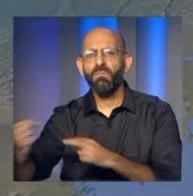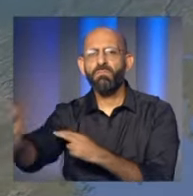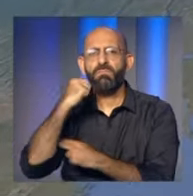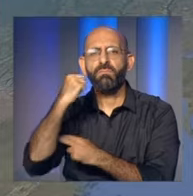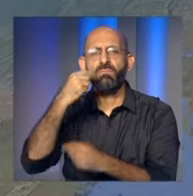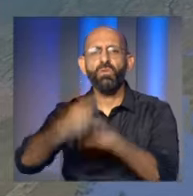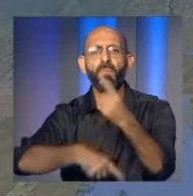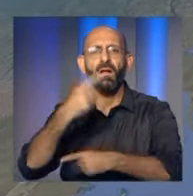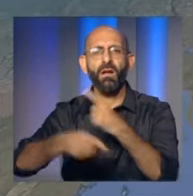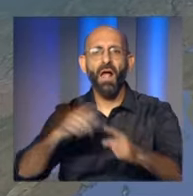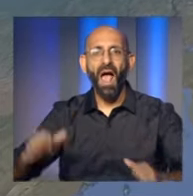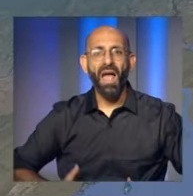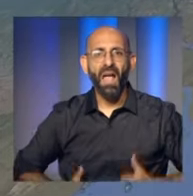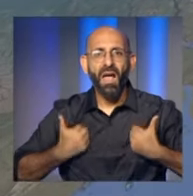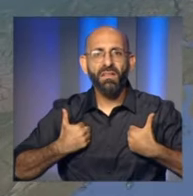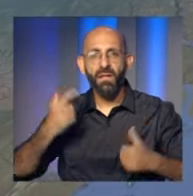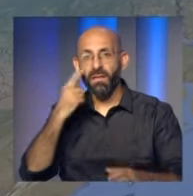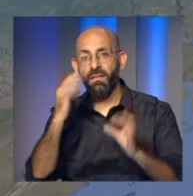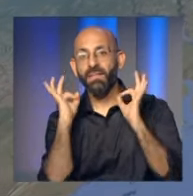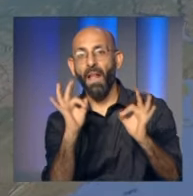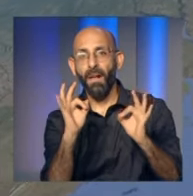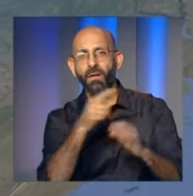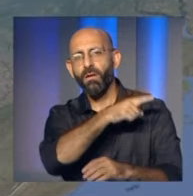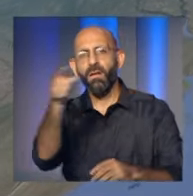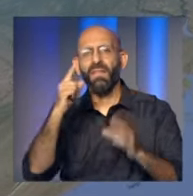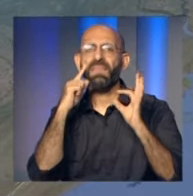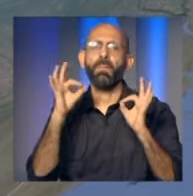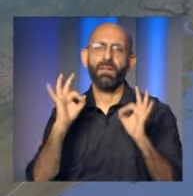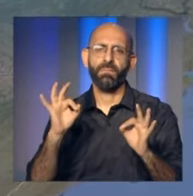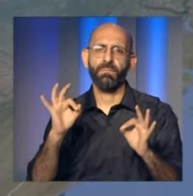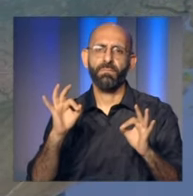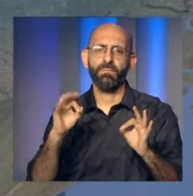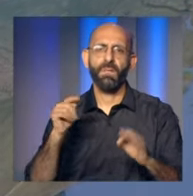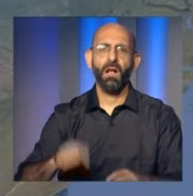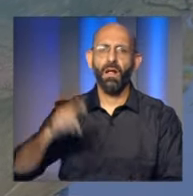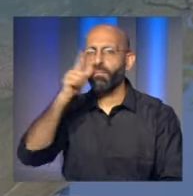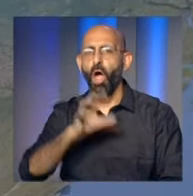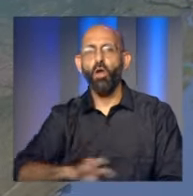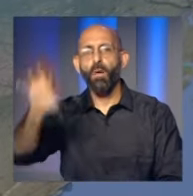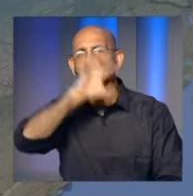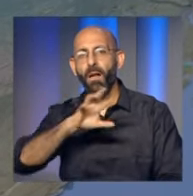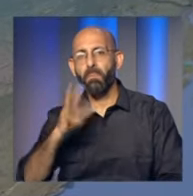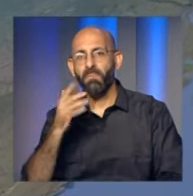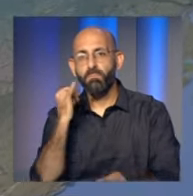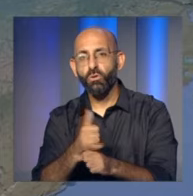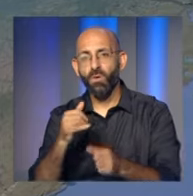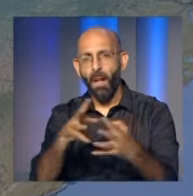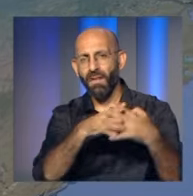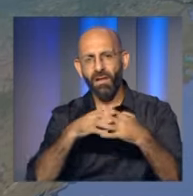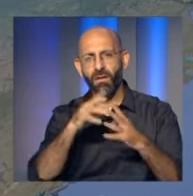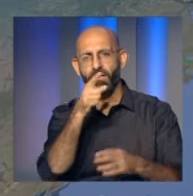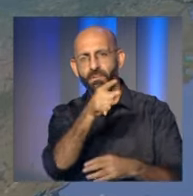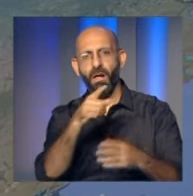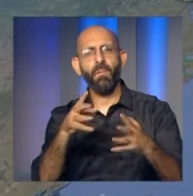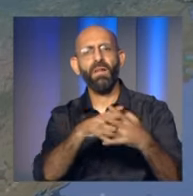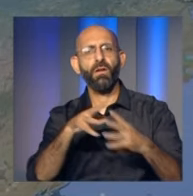الراهن مع الغرب يتطور وفق أسوأ السيناريوهات الممكنة قائلا إن الحياة أفضع بكثير من تفكيرهم